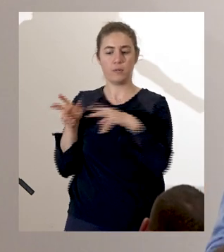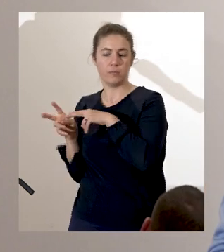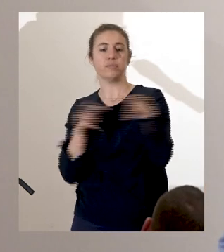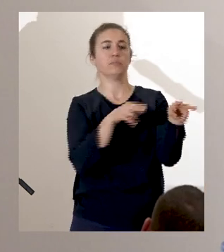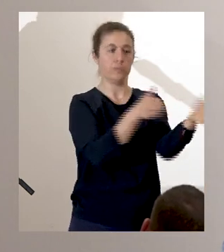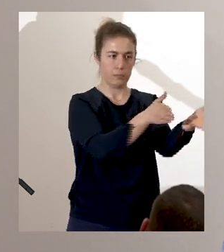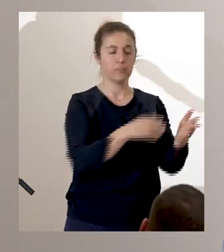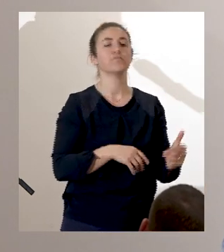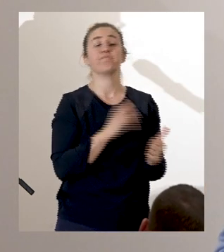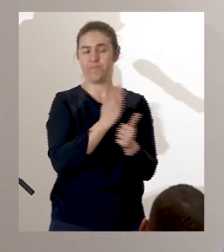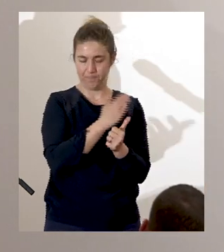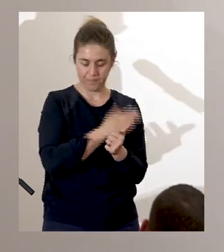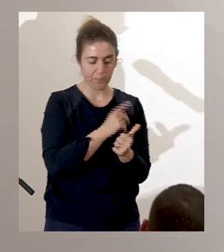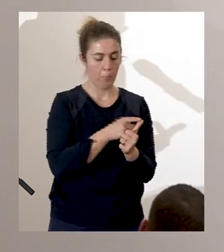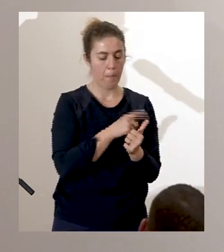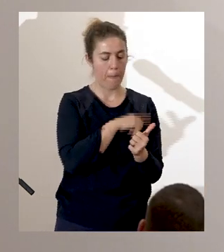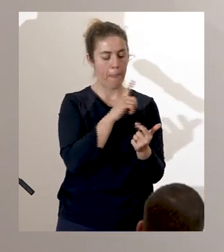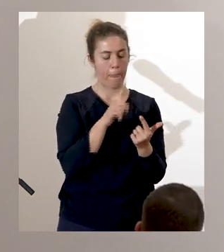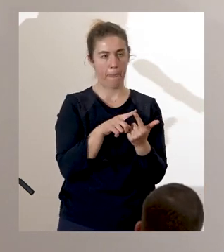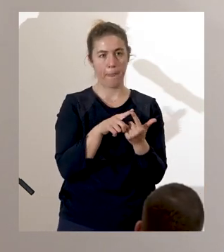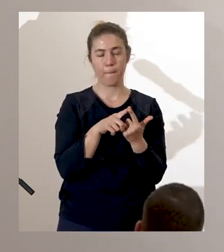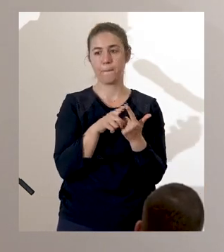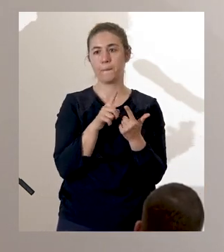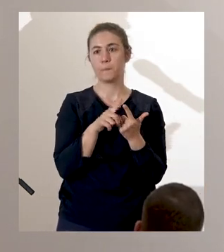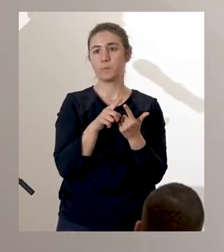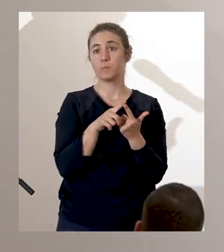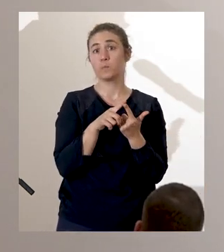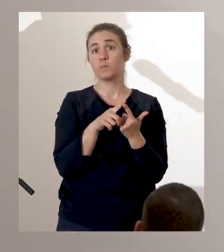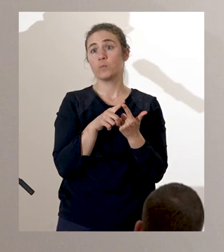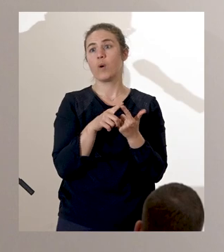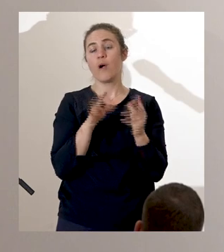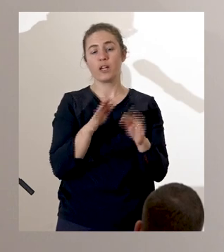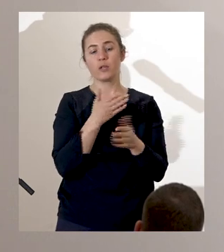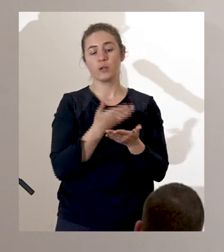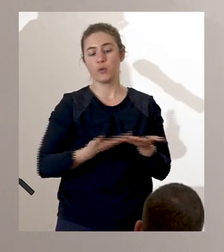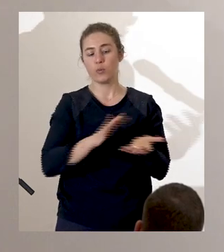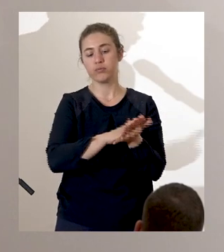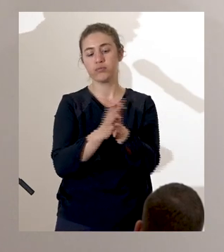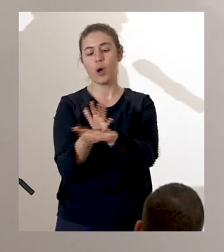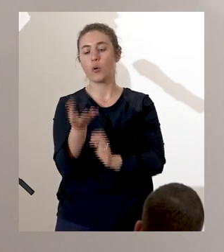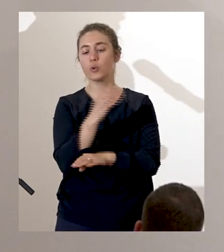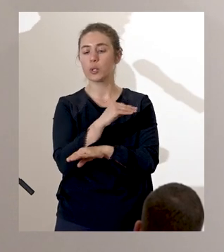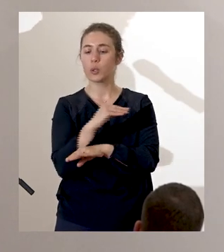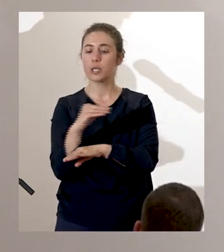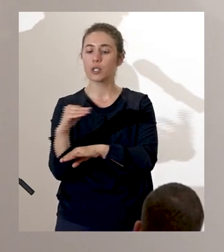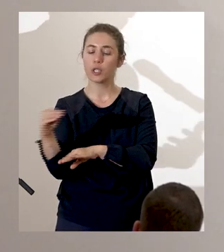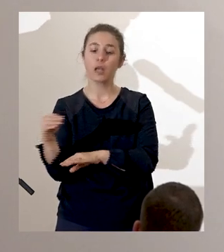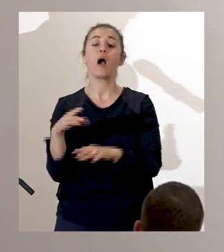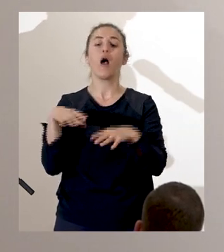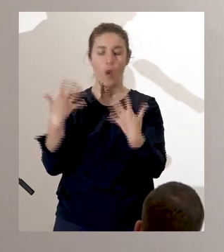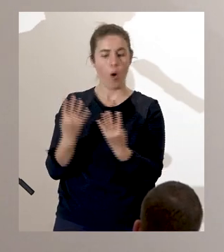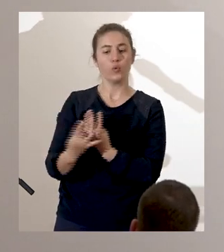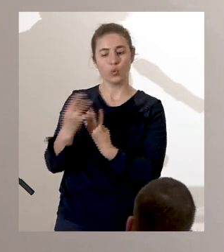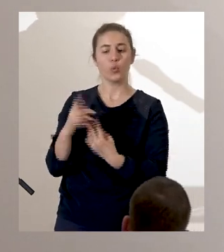Deuxième élément. Le rétablissement d'une sécurité relative en Jamaïque permit une extension de l'économie de plantation et de la